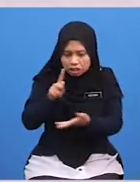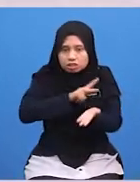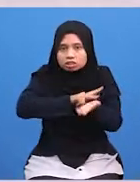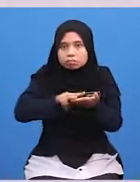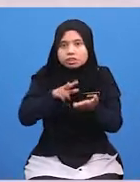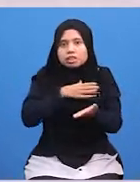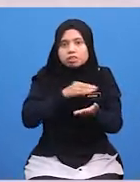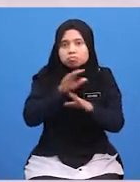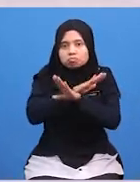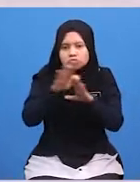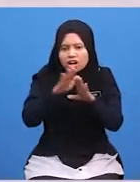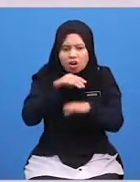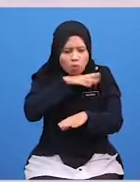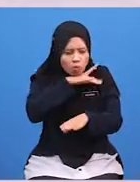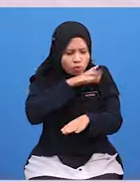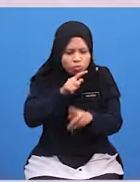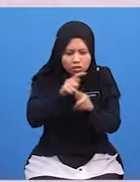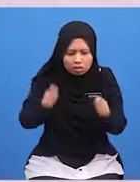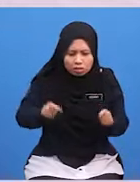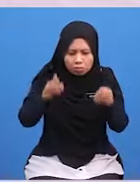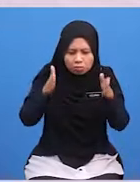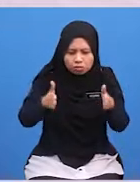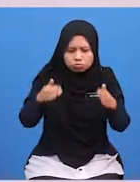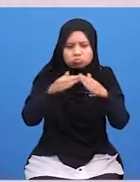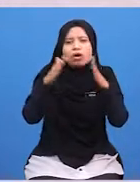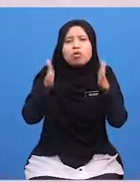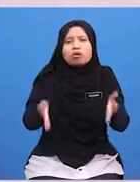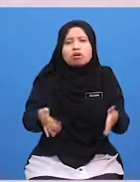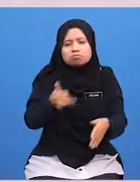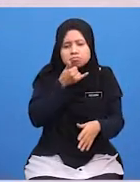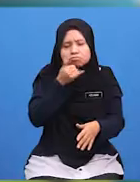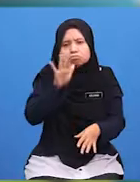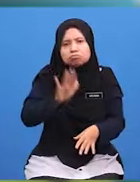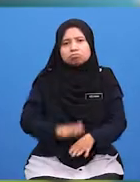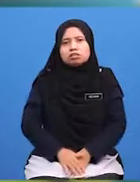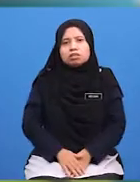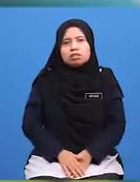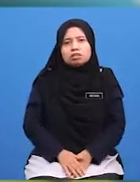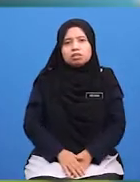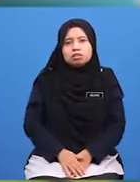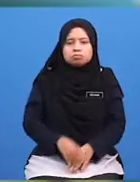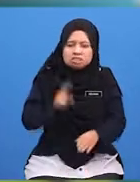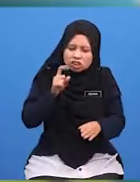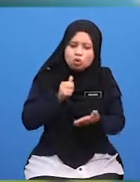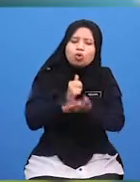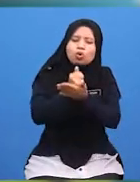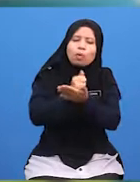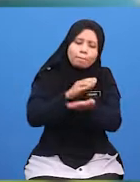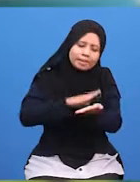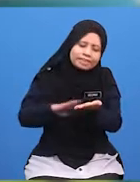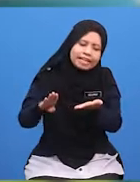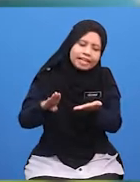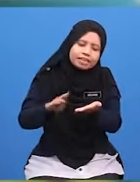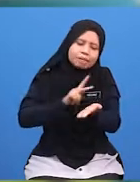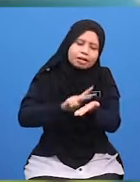Keempat Jangan Mengotorkan Tempat Keter Ziarahi Ringankan Tulang Untuk Membantu